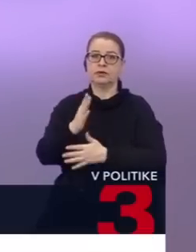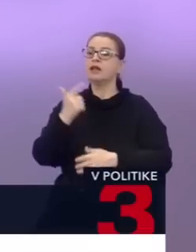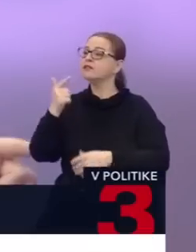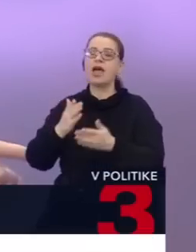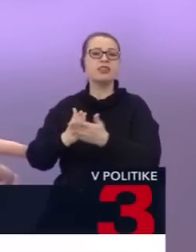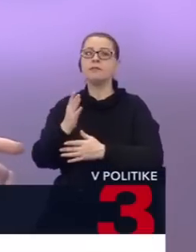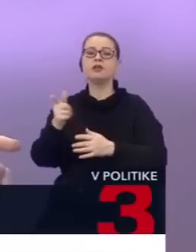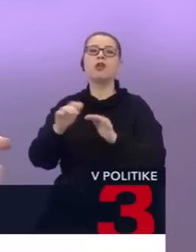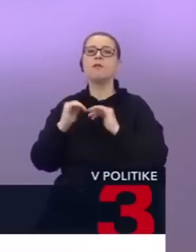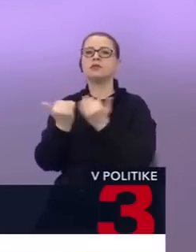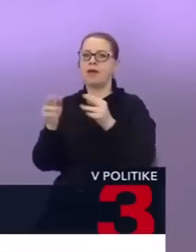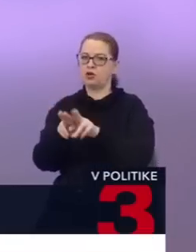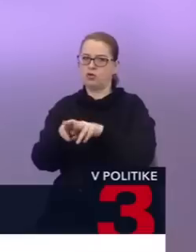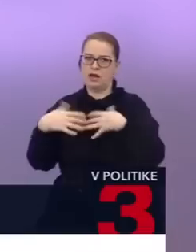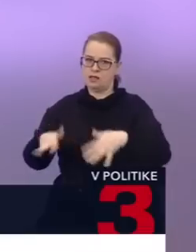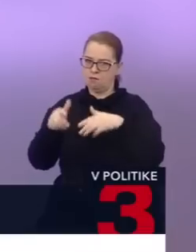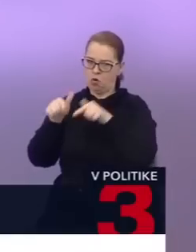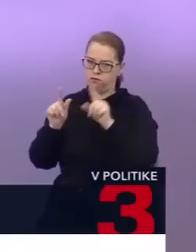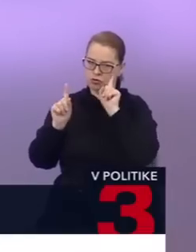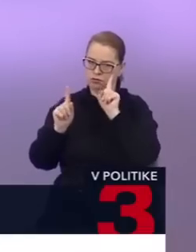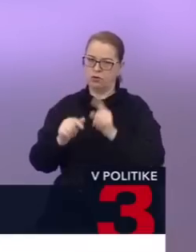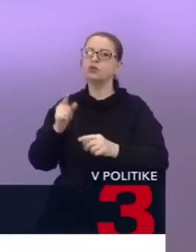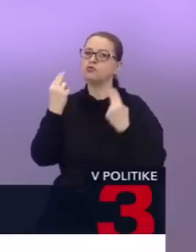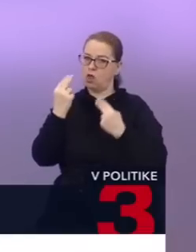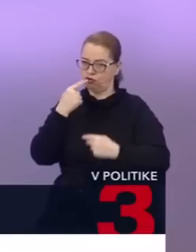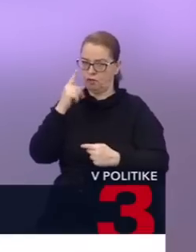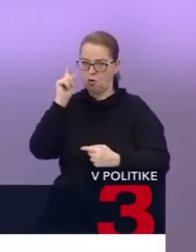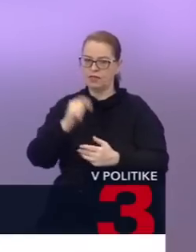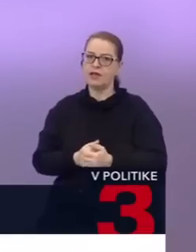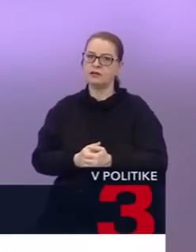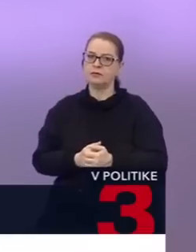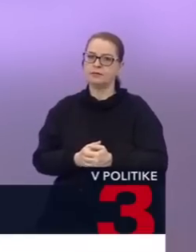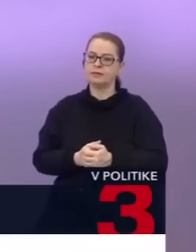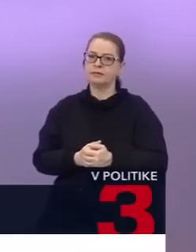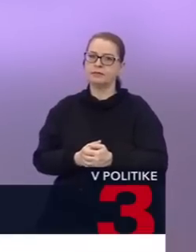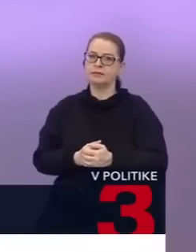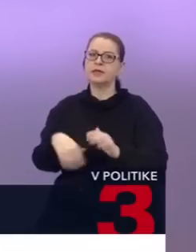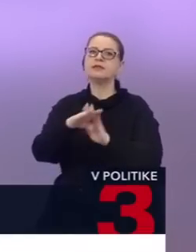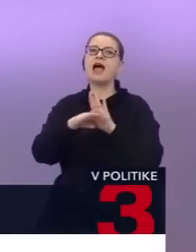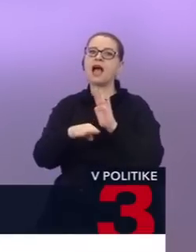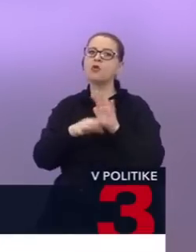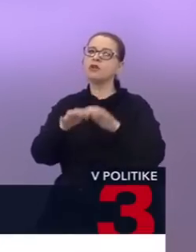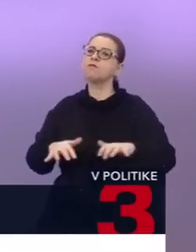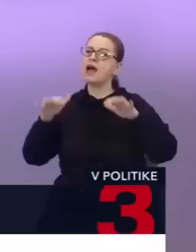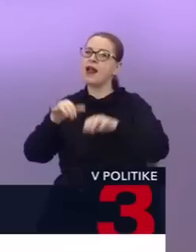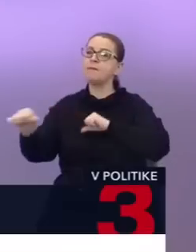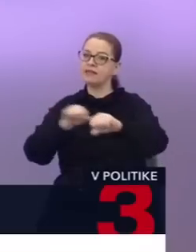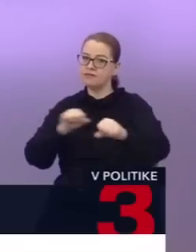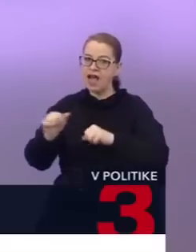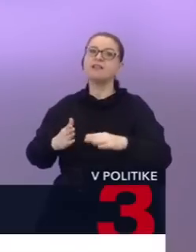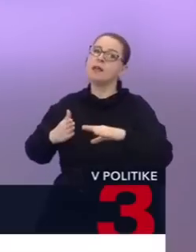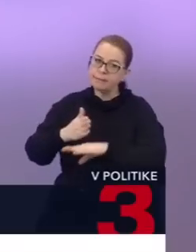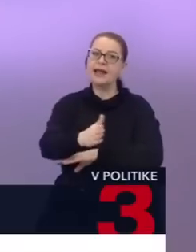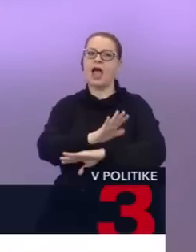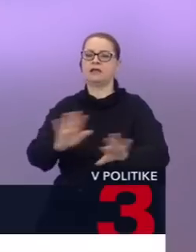neprešli, pretože sme rodina ich nepodporila. Takže tam je dôležité toto povedať, že tie zákony nám v parlamente prechádzali vládne a predpokladám, na